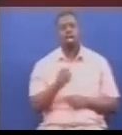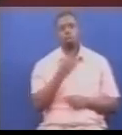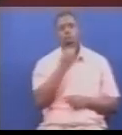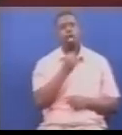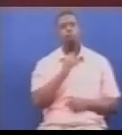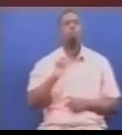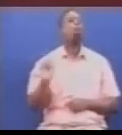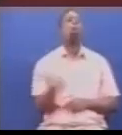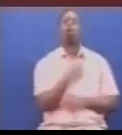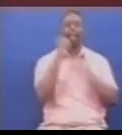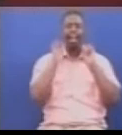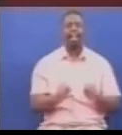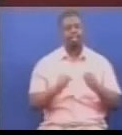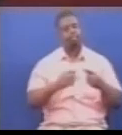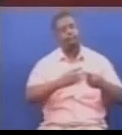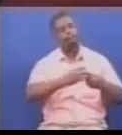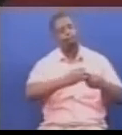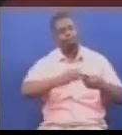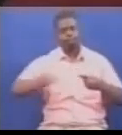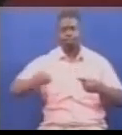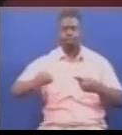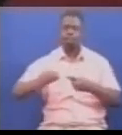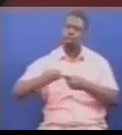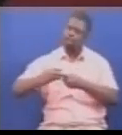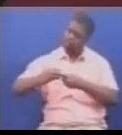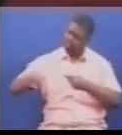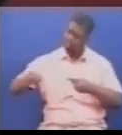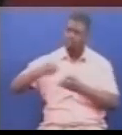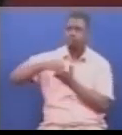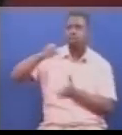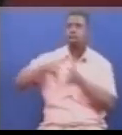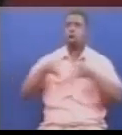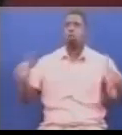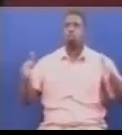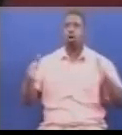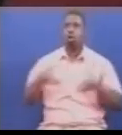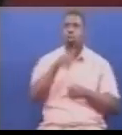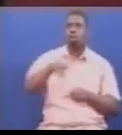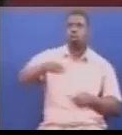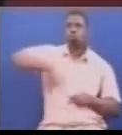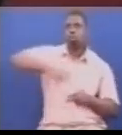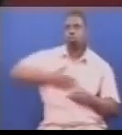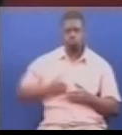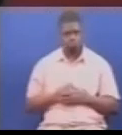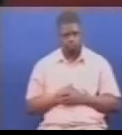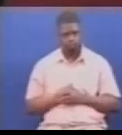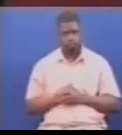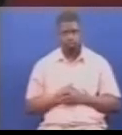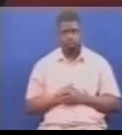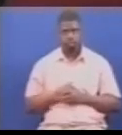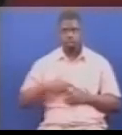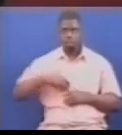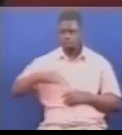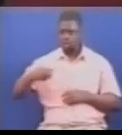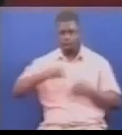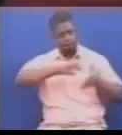nchini. Japo kuwa Tohara inafaida kubwa sana kiafia kwa wana nchi wetu. Wizara ilueka